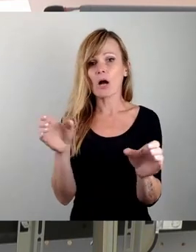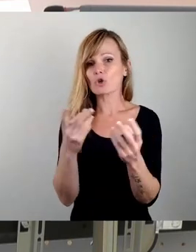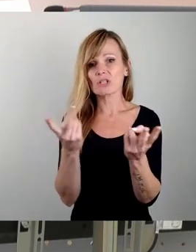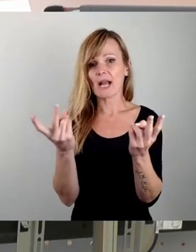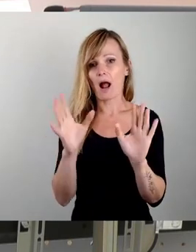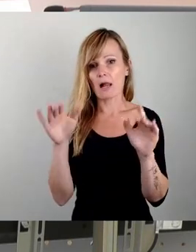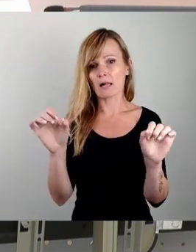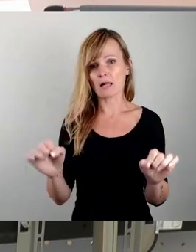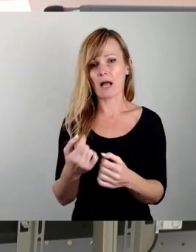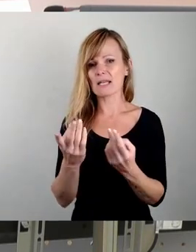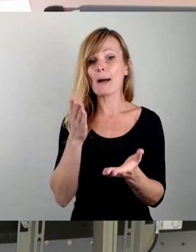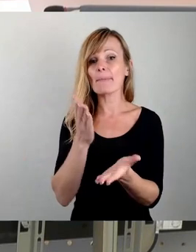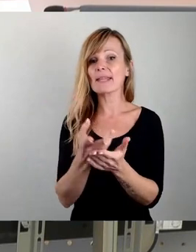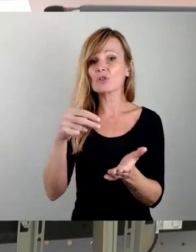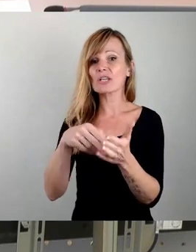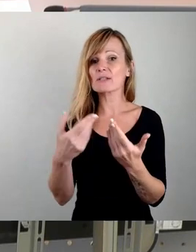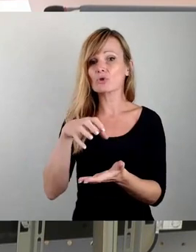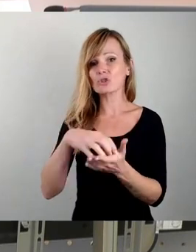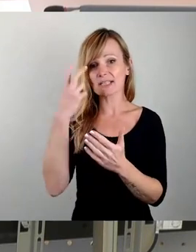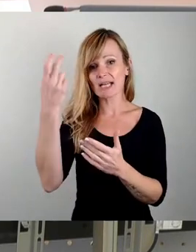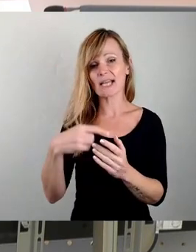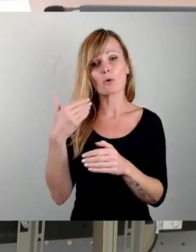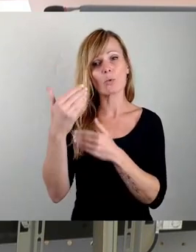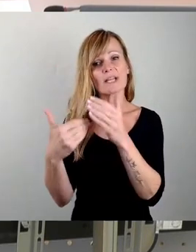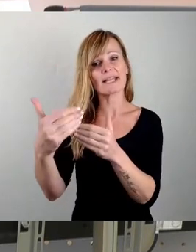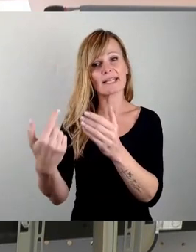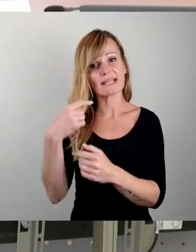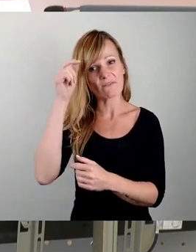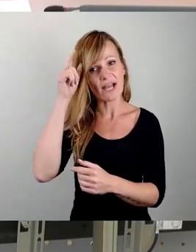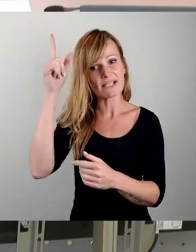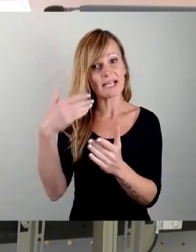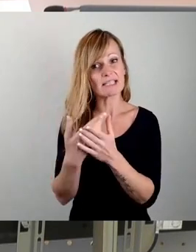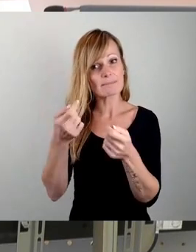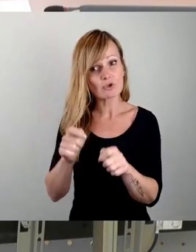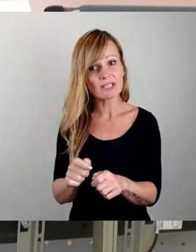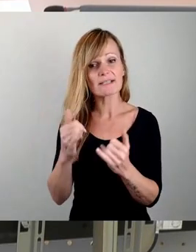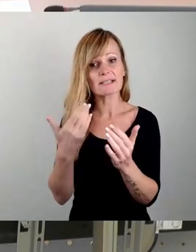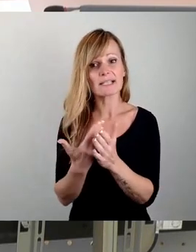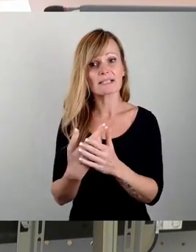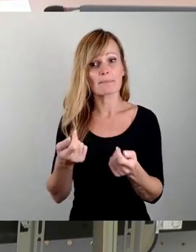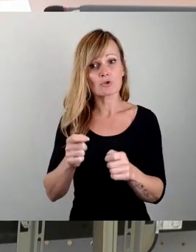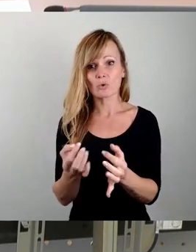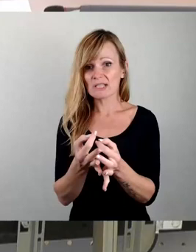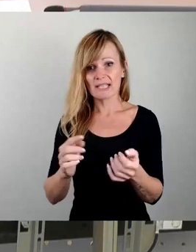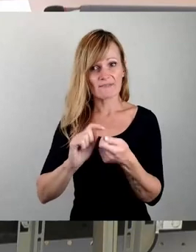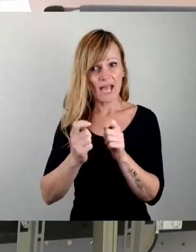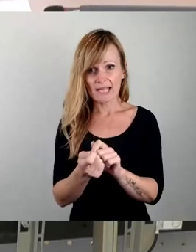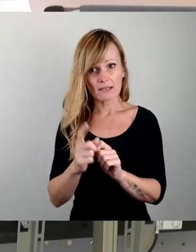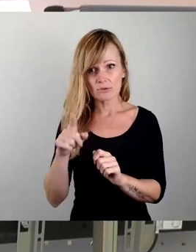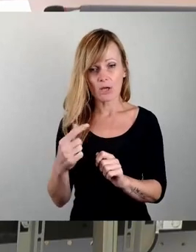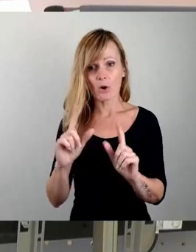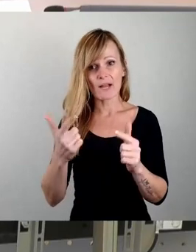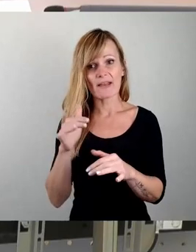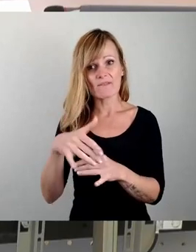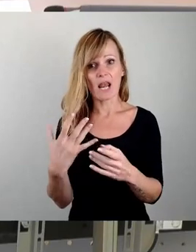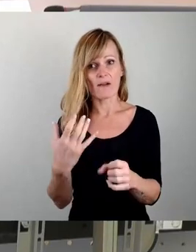so der Stadtrat in seiner unendlichen Weisheit dies beschließt, ein Beschluss, der nichts verändert und der auf keinen Fall erfüllt